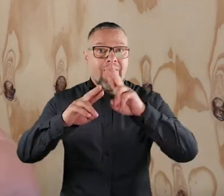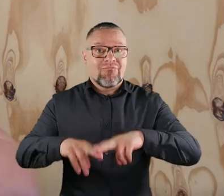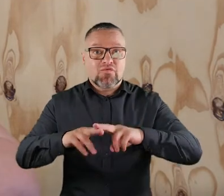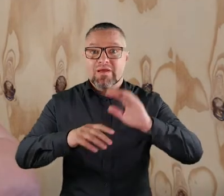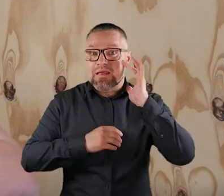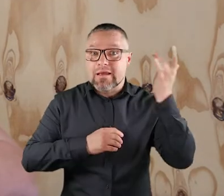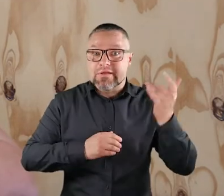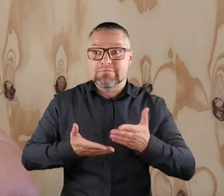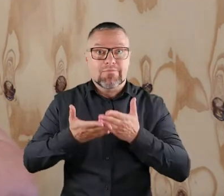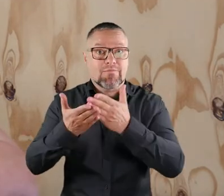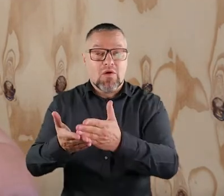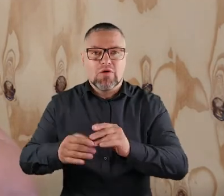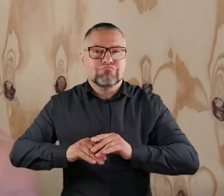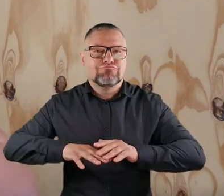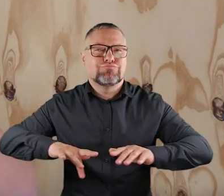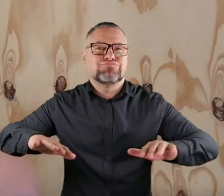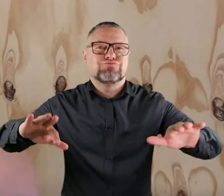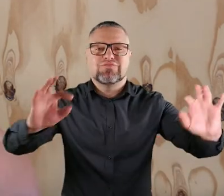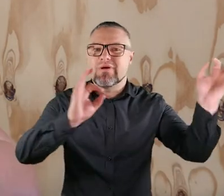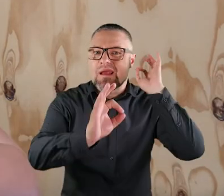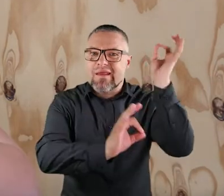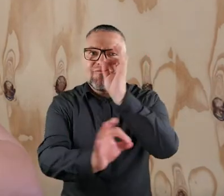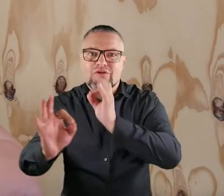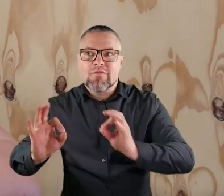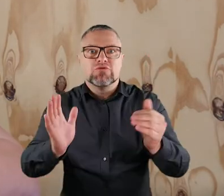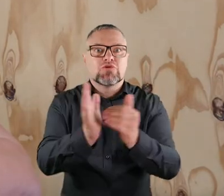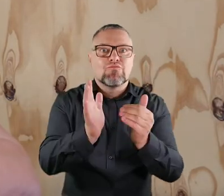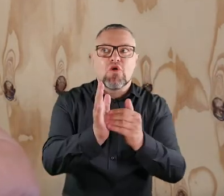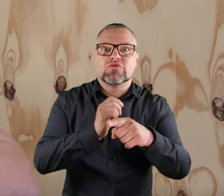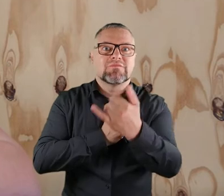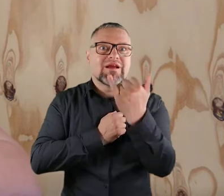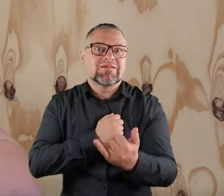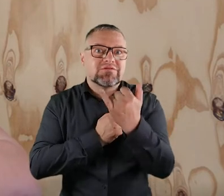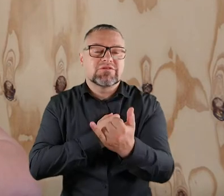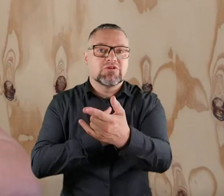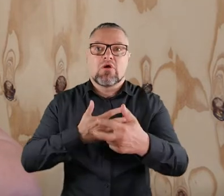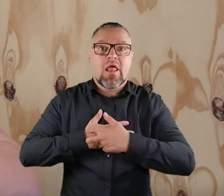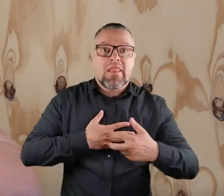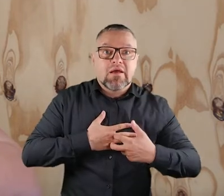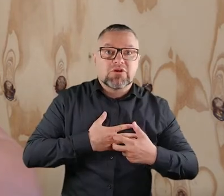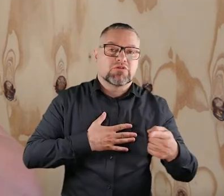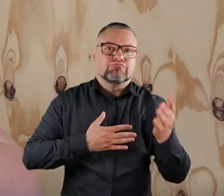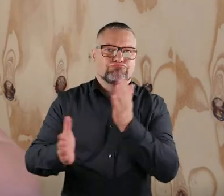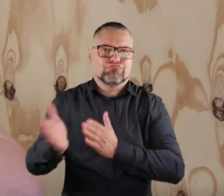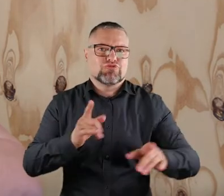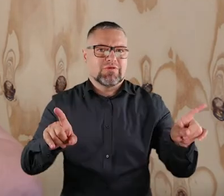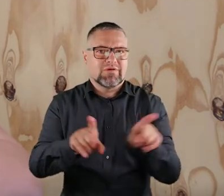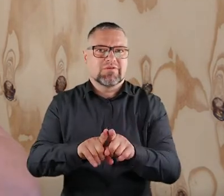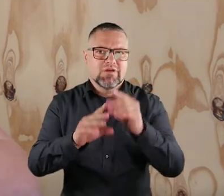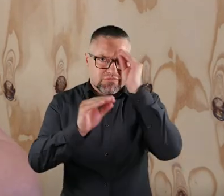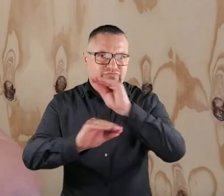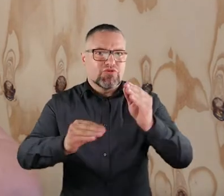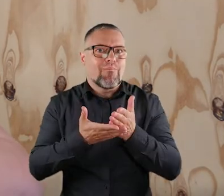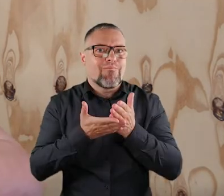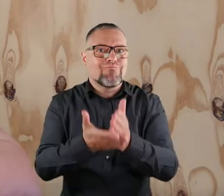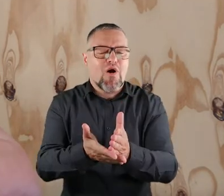Fundacja Iskierka, żeby pomóc Państwu w rozpowszechnianiu informacji o potrzebach Waszego dziecka związanych z leczeniem, przygotuje również taki